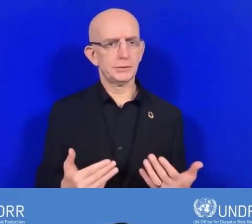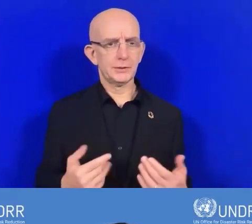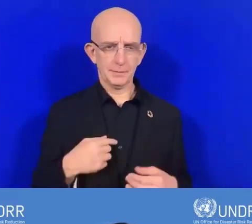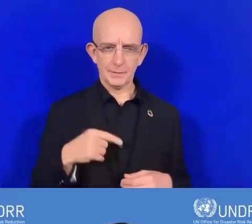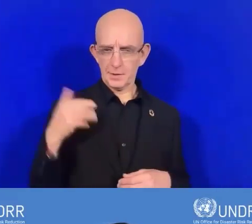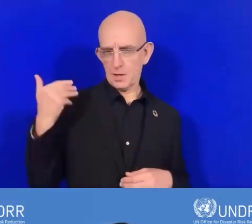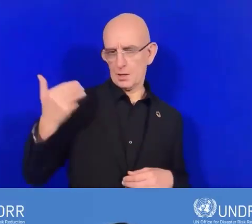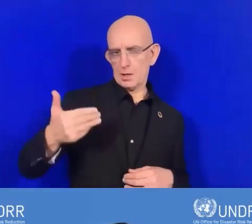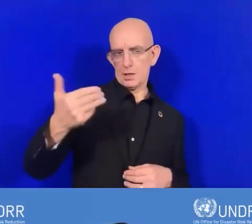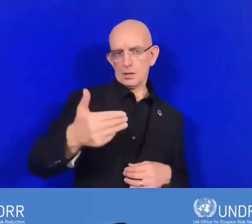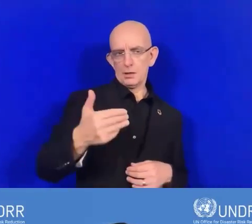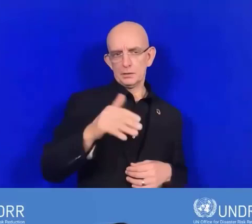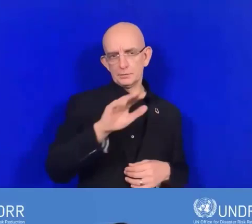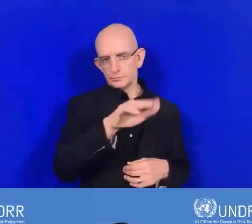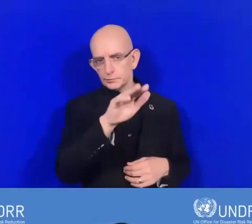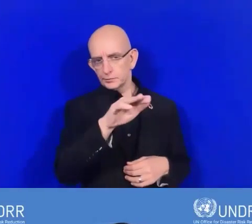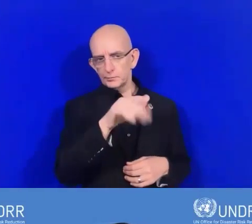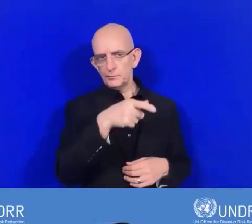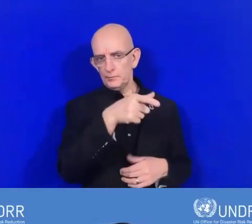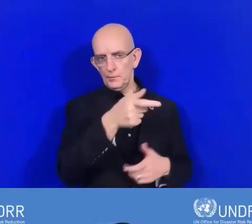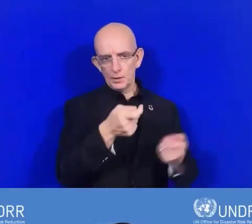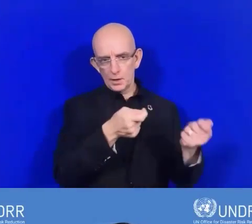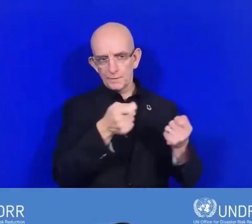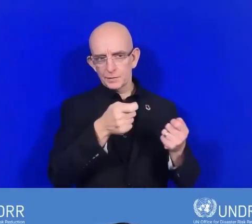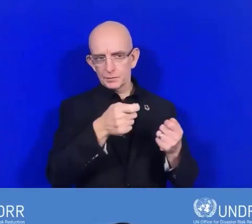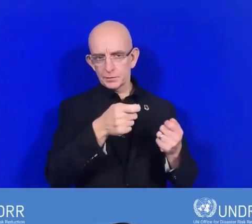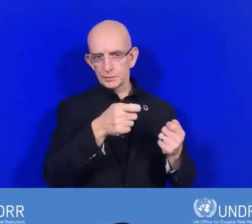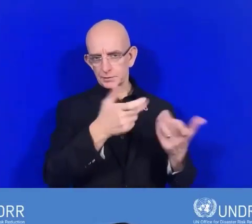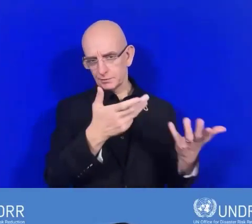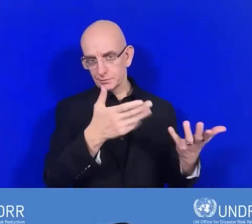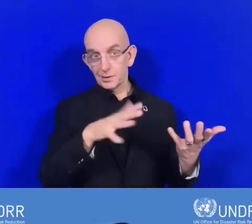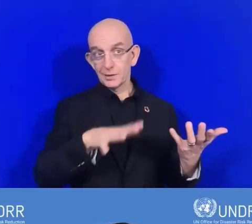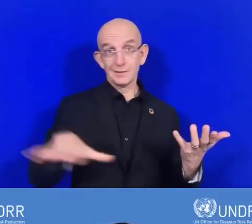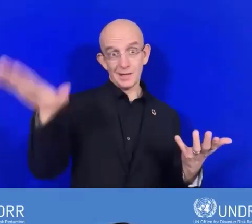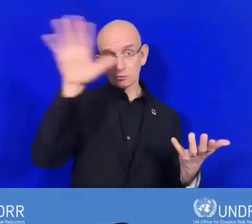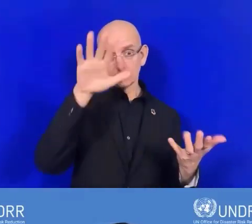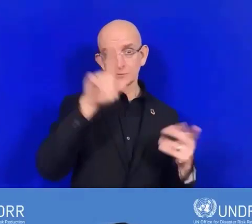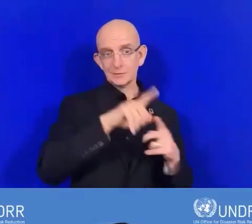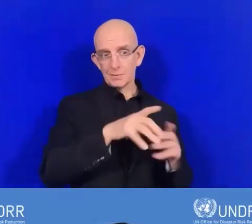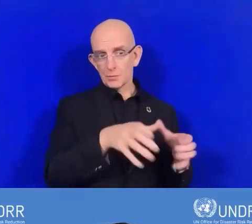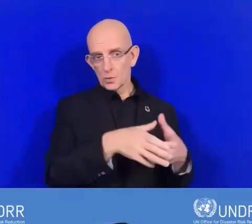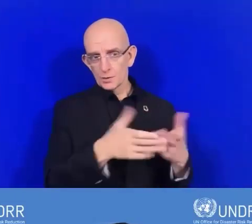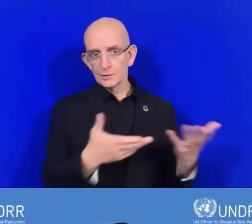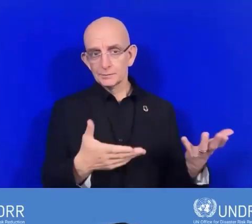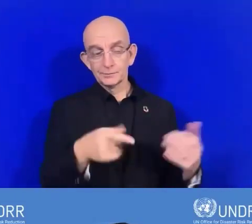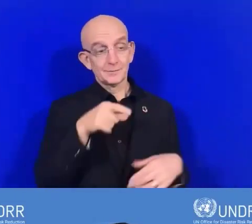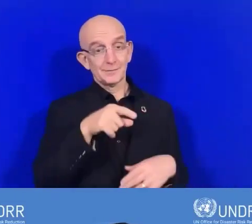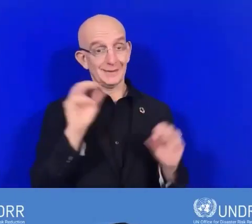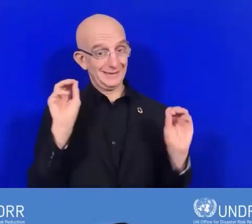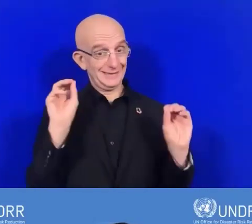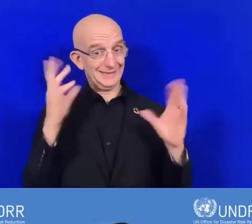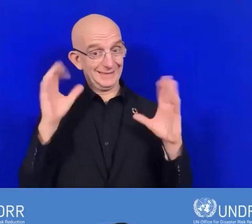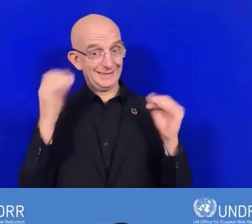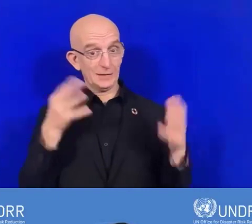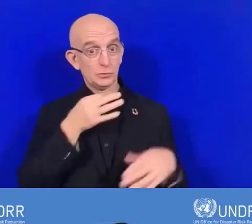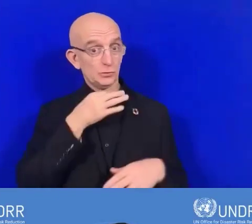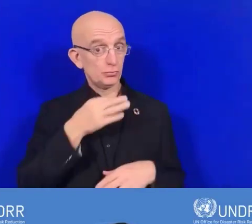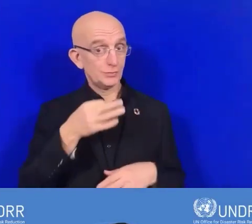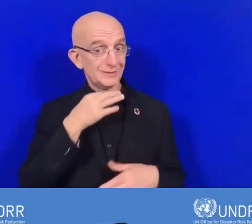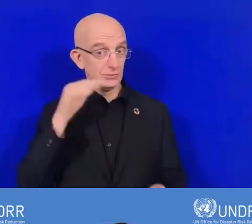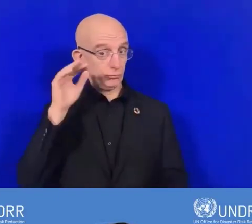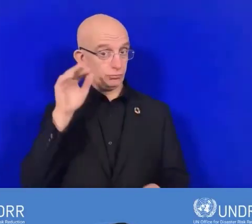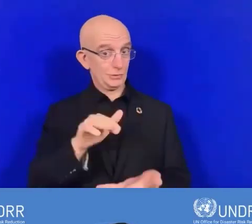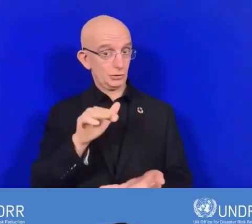gouvernements nationaux que la réduction des risques de catastrophe couvre beaucoup d